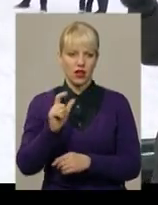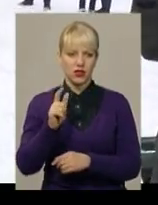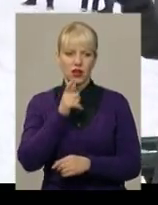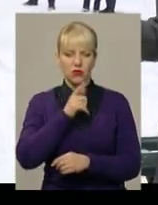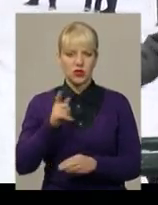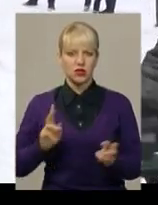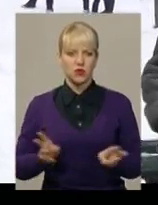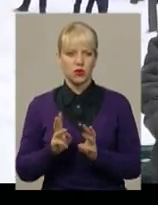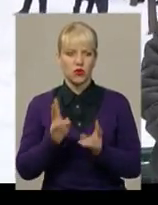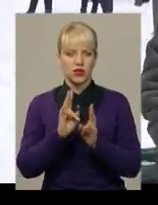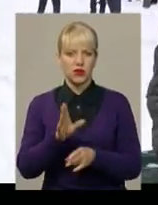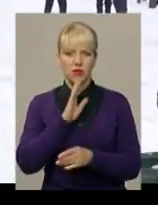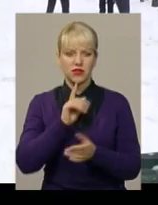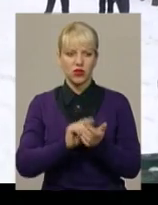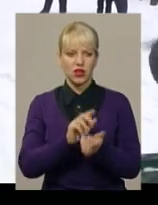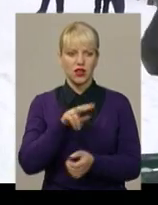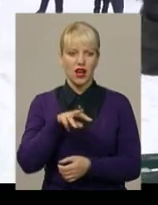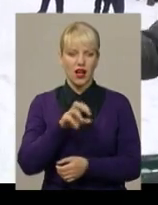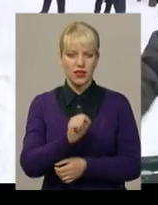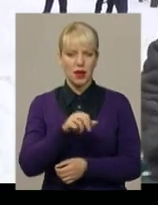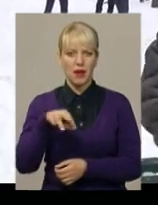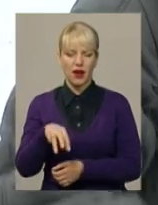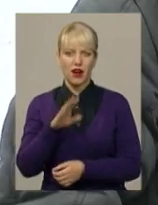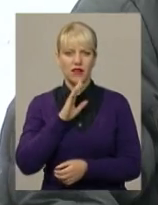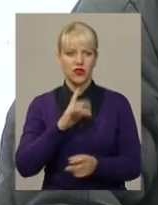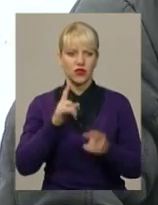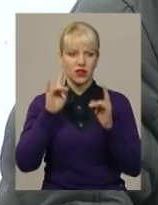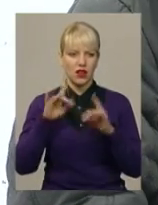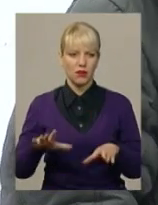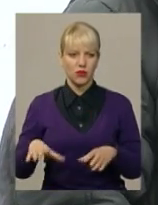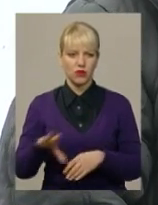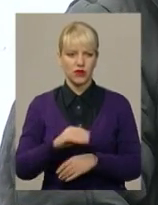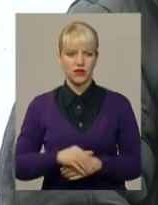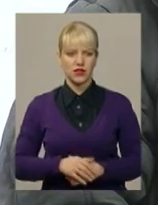пожежі постраждала і пенсіонерка Анна Михайлівна. Вона каже, все сталося раптово.